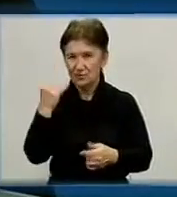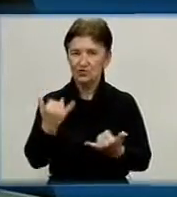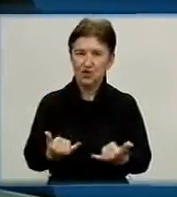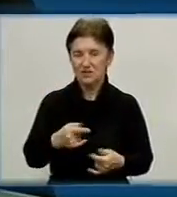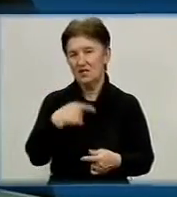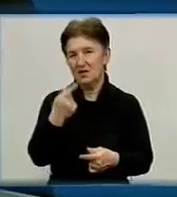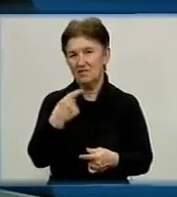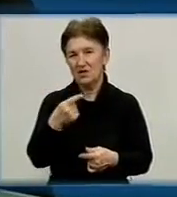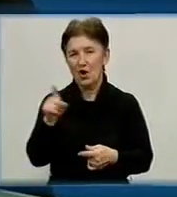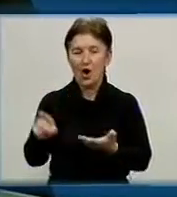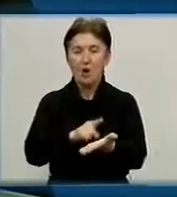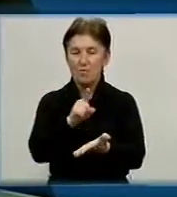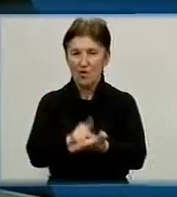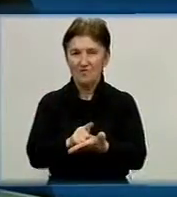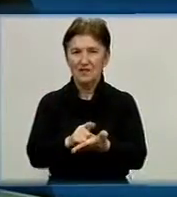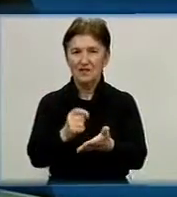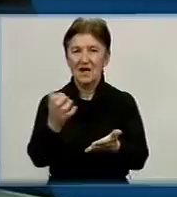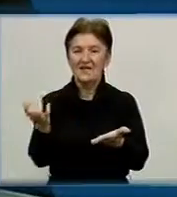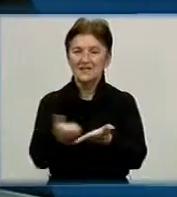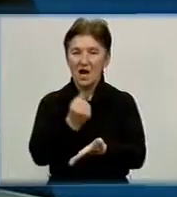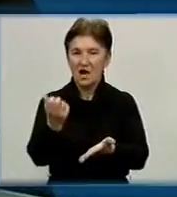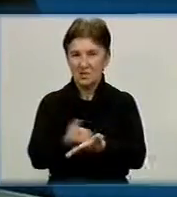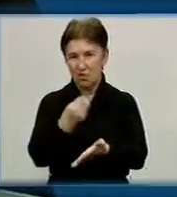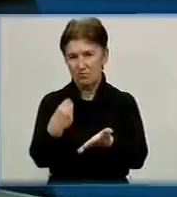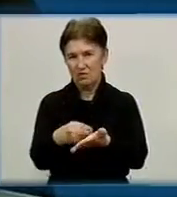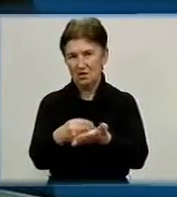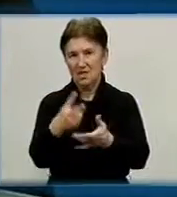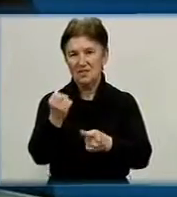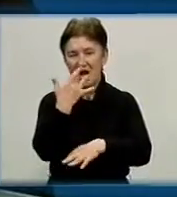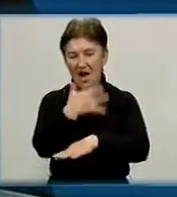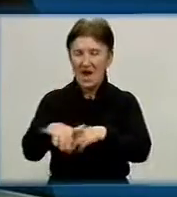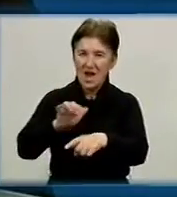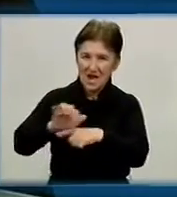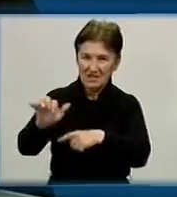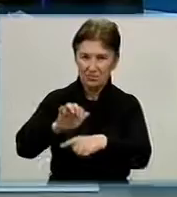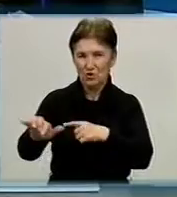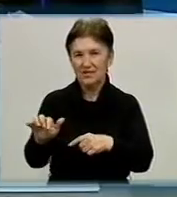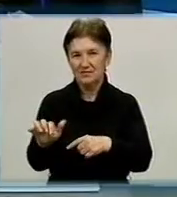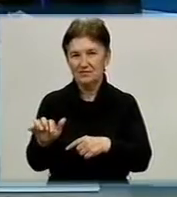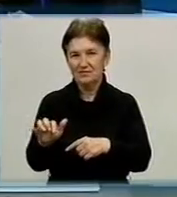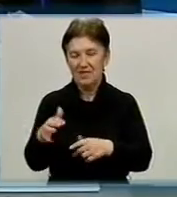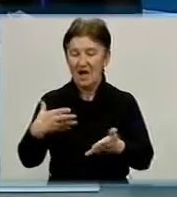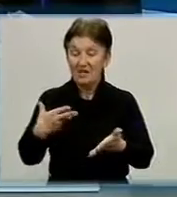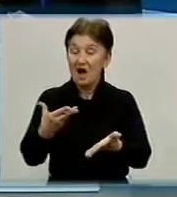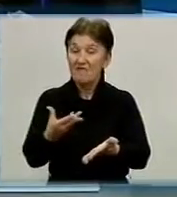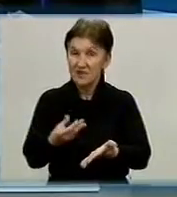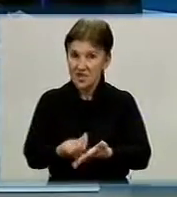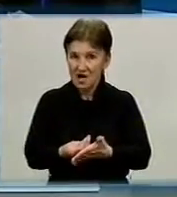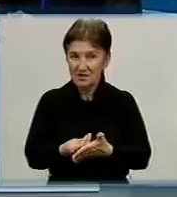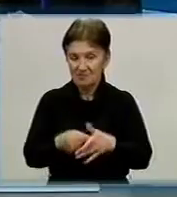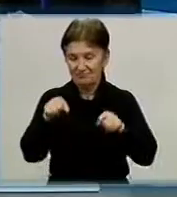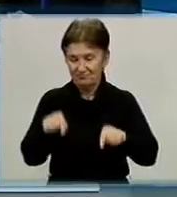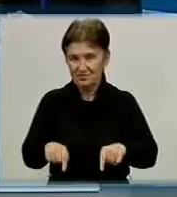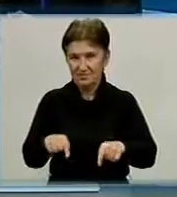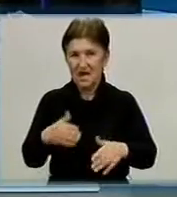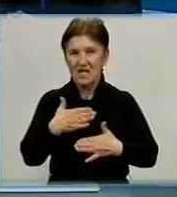аграрії повинні заробляти на експорті нашої продукції. На власному споживачеві